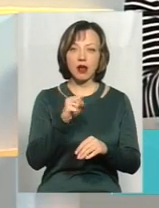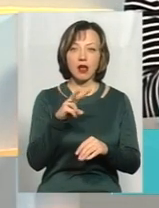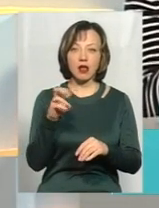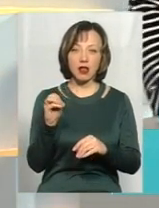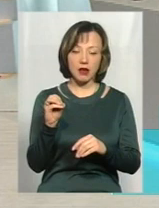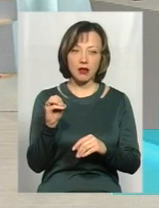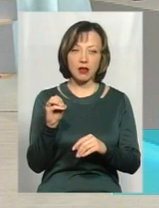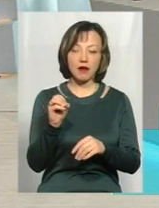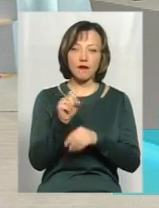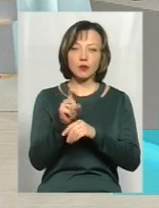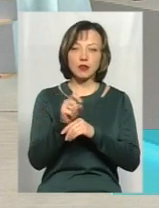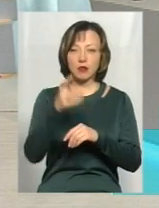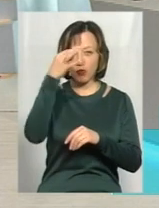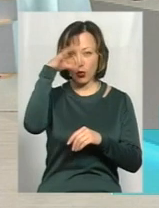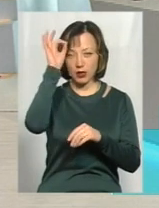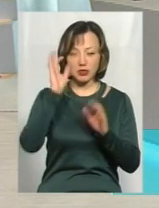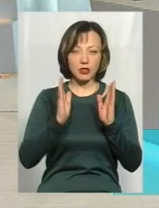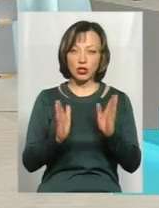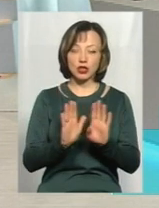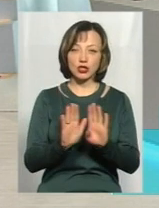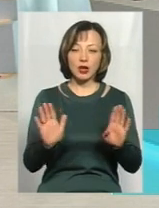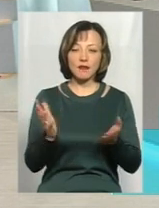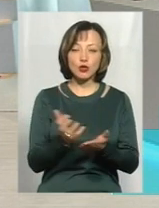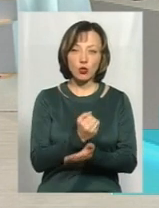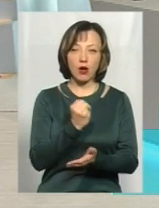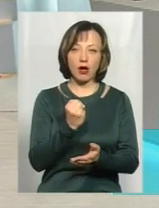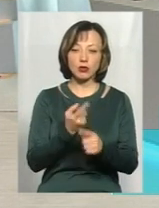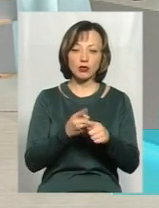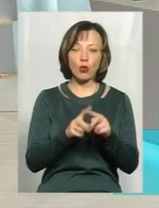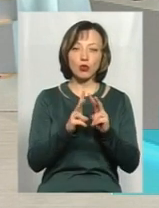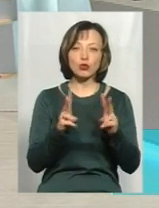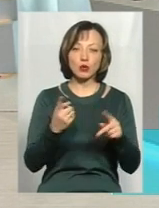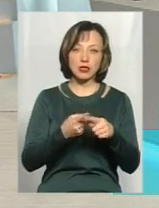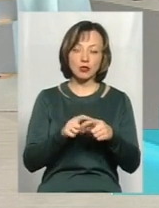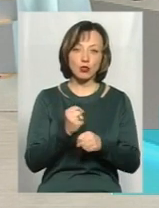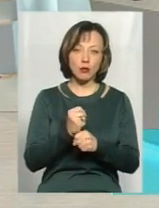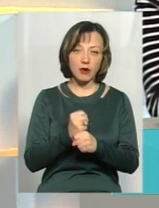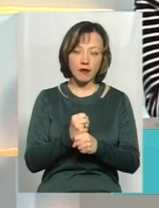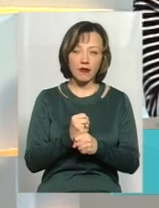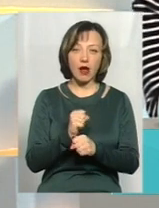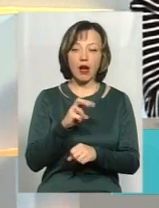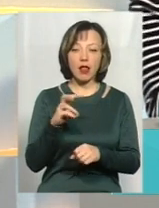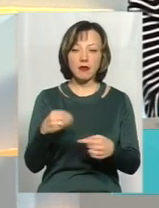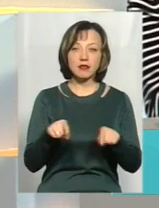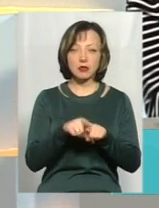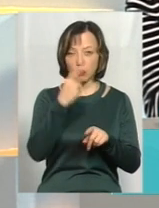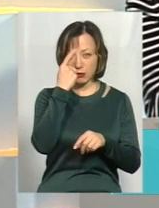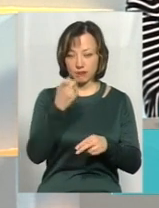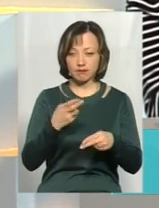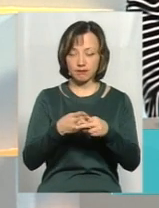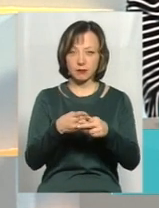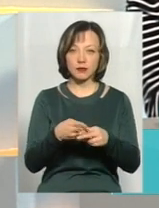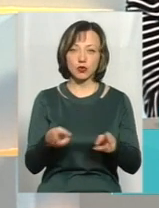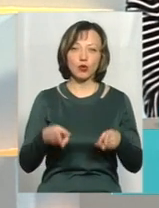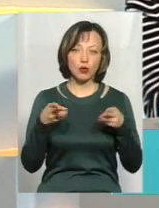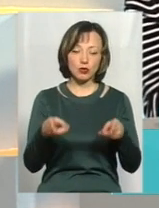але функція поліції не лише відшукати, так, хто це зробив, але все ж таки попередити злочин.